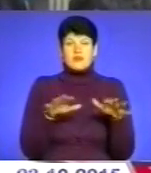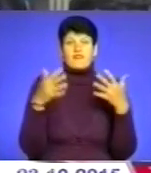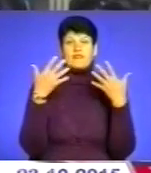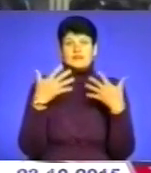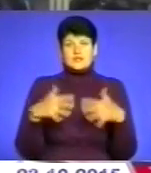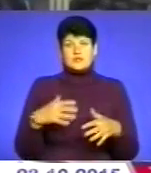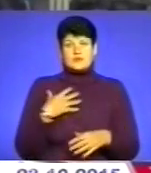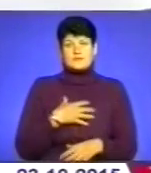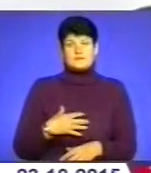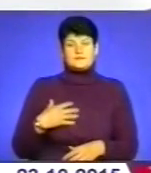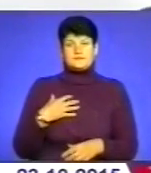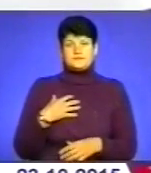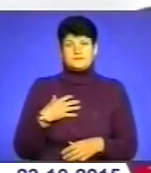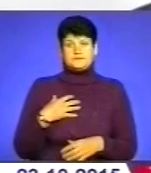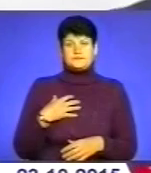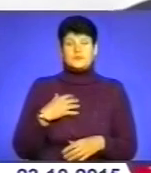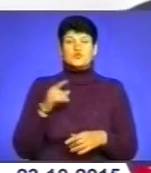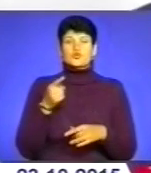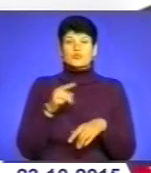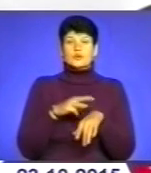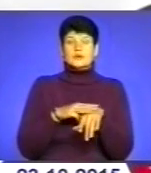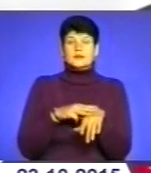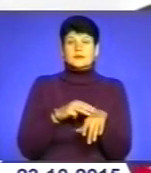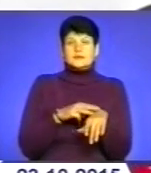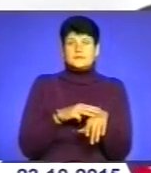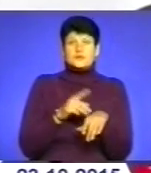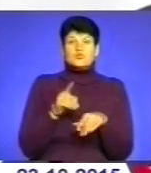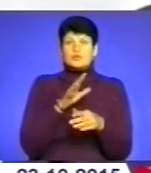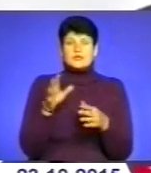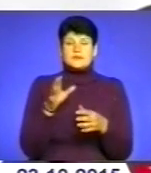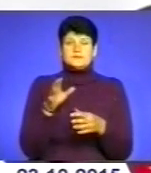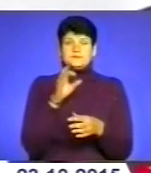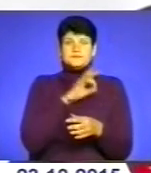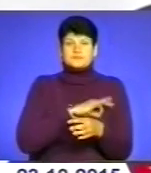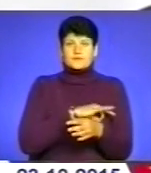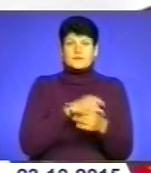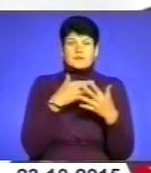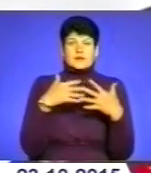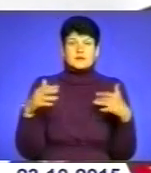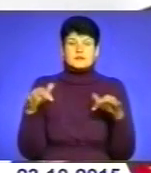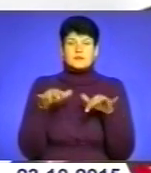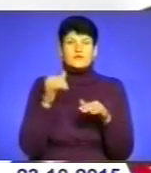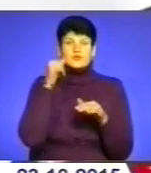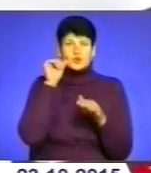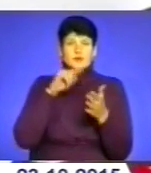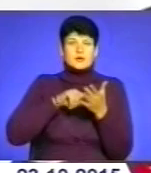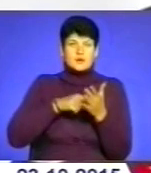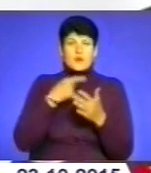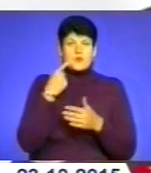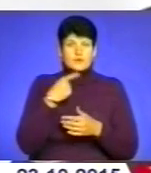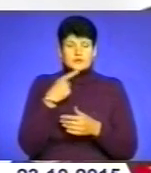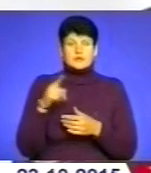актуальність. Тобто правоохоронці, чому, відповідно, вони не вживають якихось конкретних заходів, ми про це також вчора наголошували, чому,